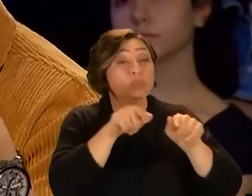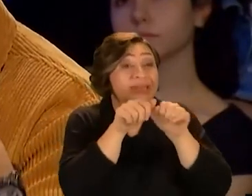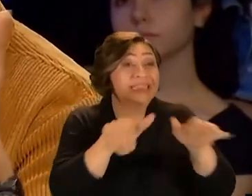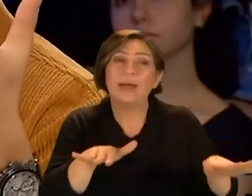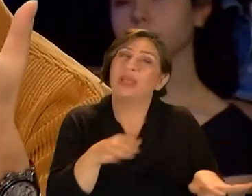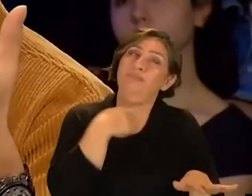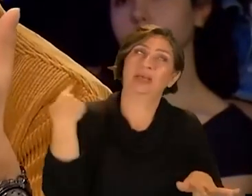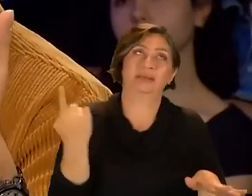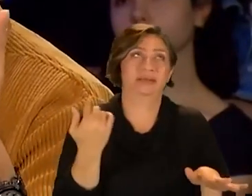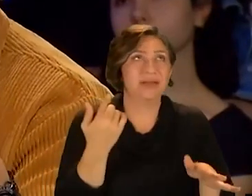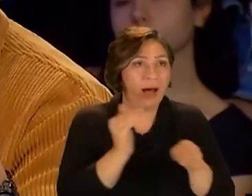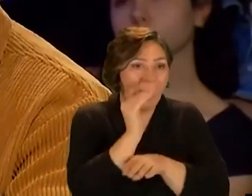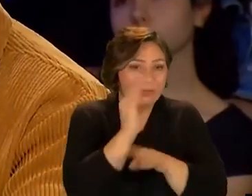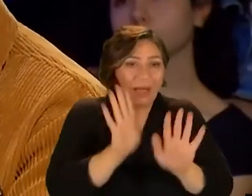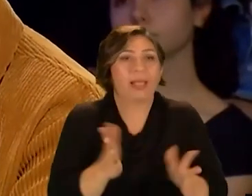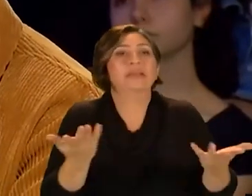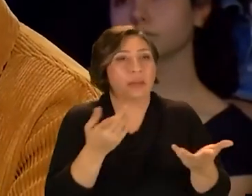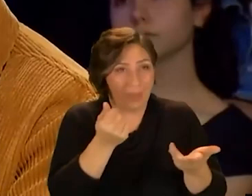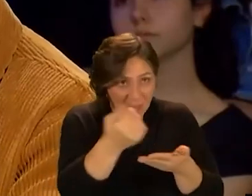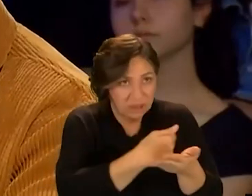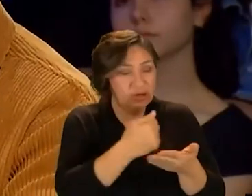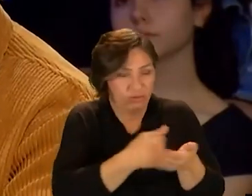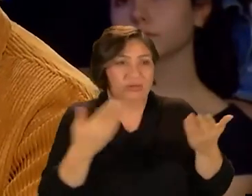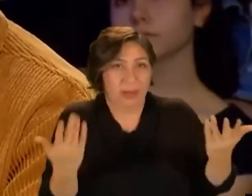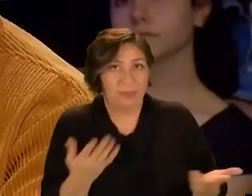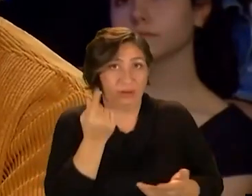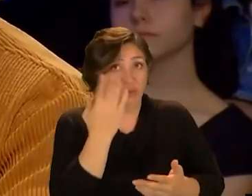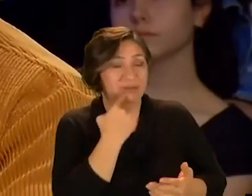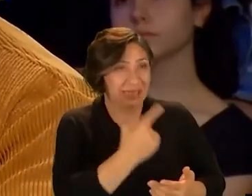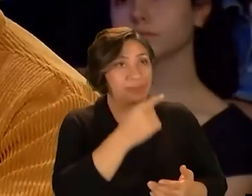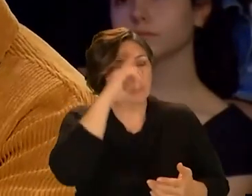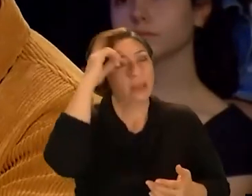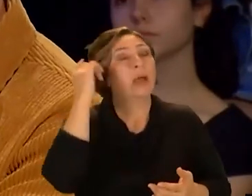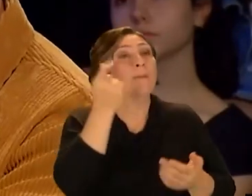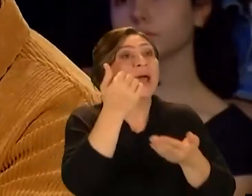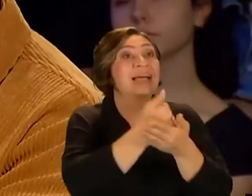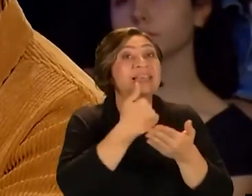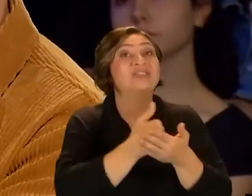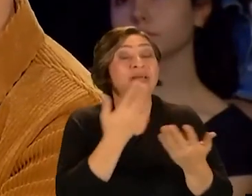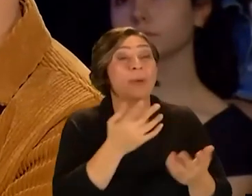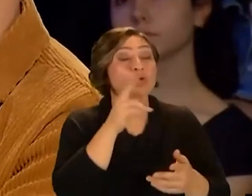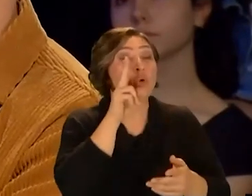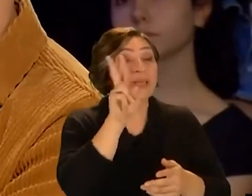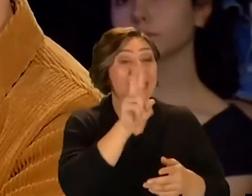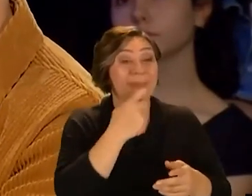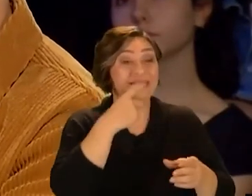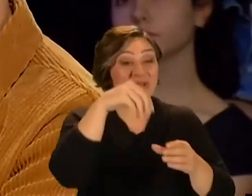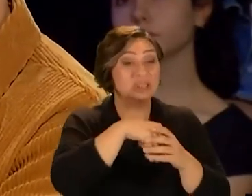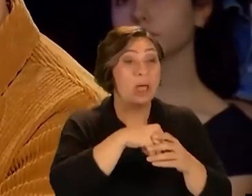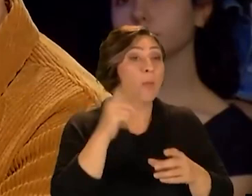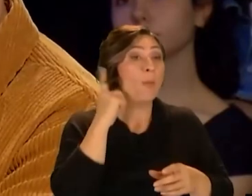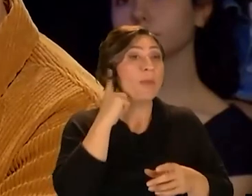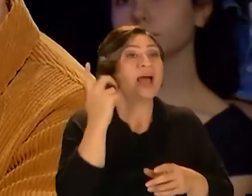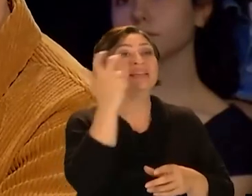kapitalist dünyada böyle bir şey zaten hayatta kalamazsın tabii ki de para kazanacağız dedim de az önce para kazanacağız ama şu var mesela son 20 yıl